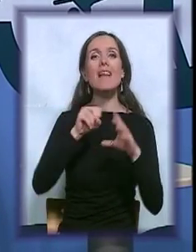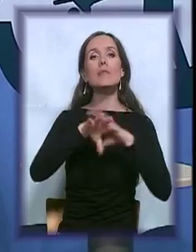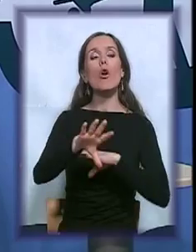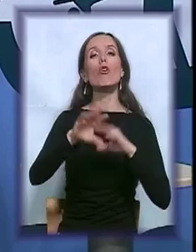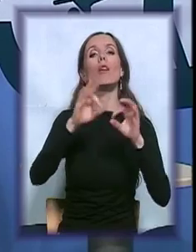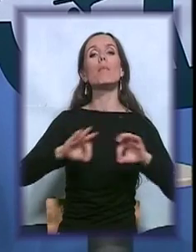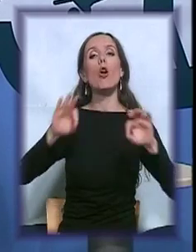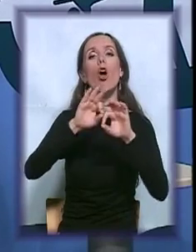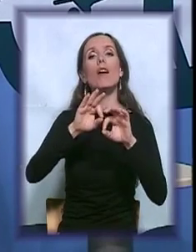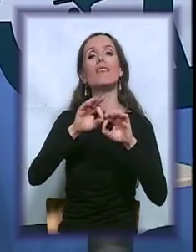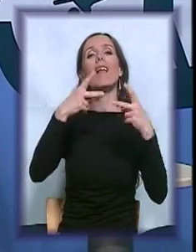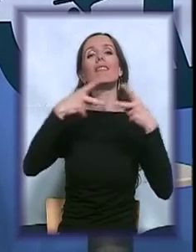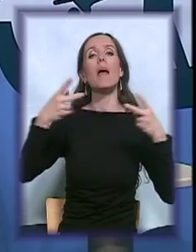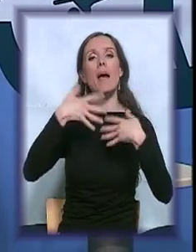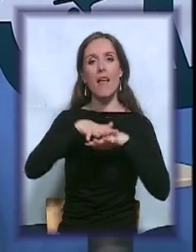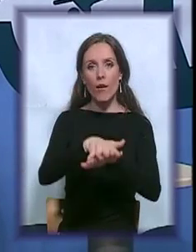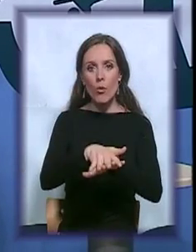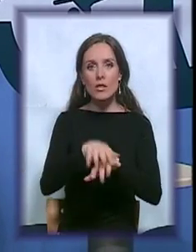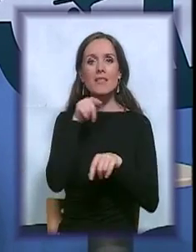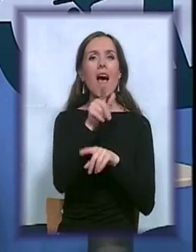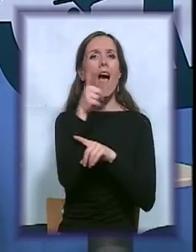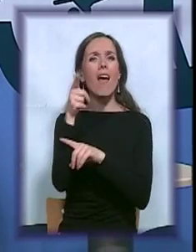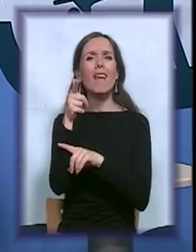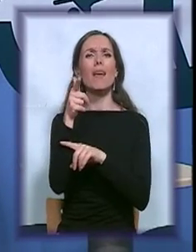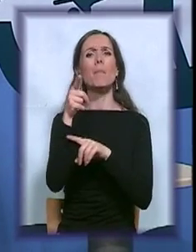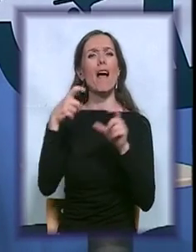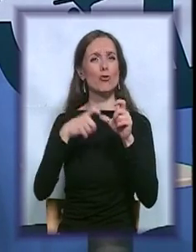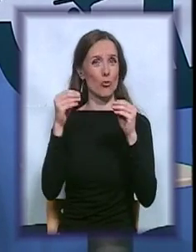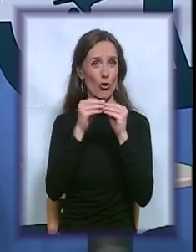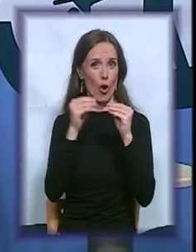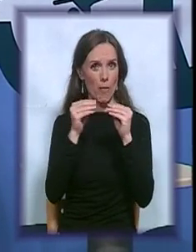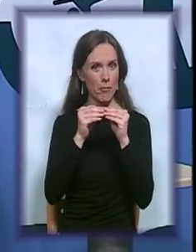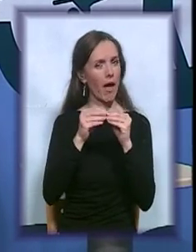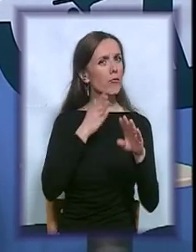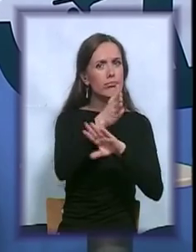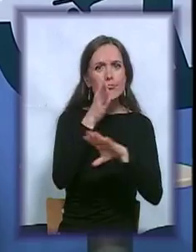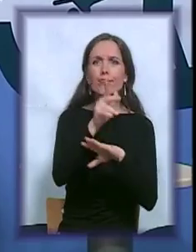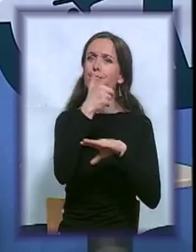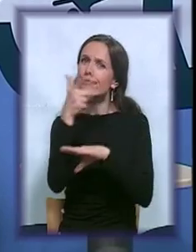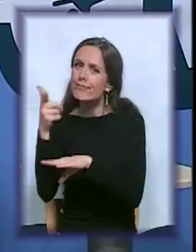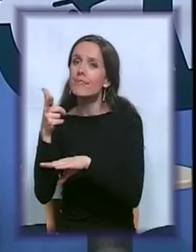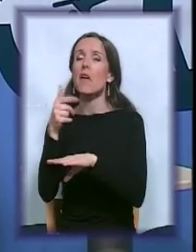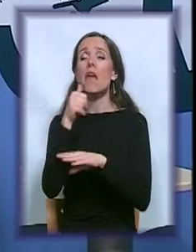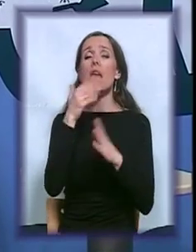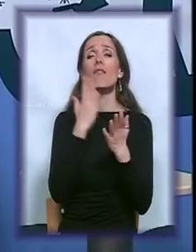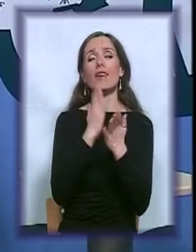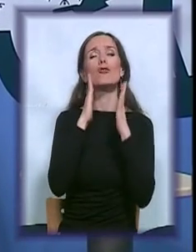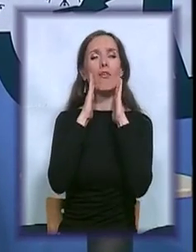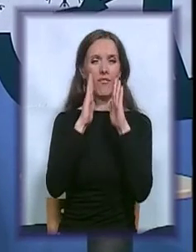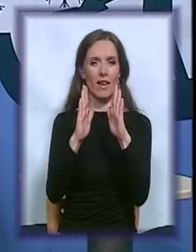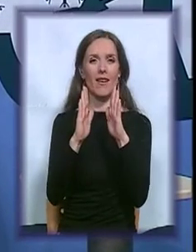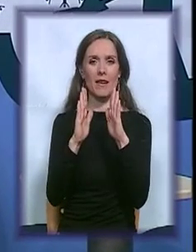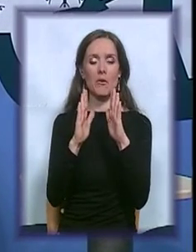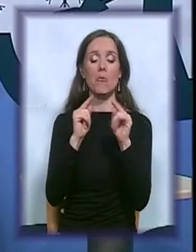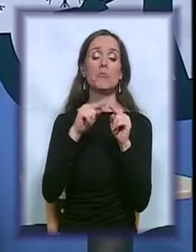Ekipa sa Studija B svakako tu na terenu snimamo, pratimo i već verujemo da tu negde